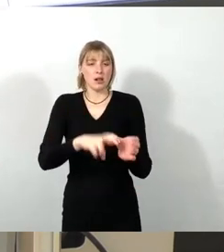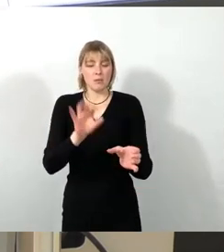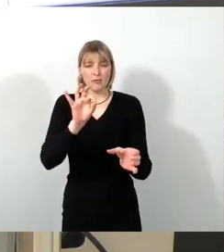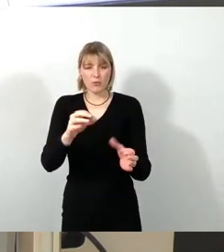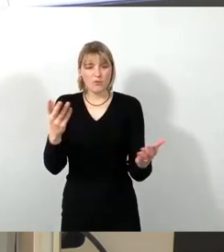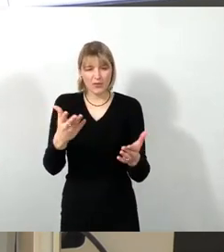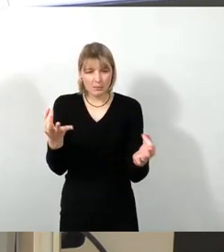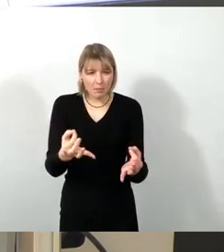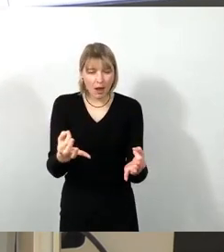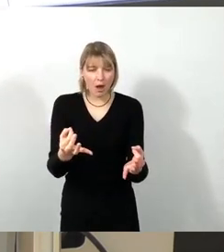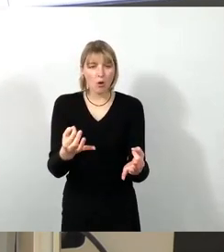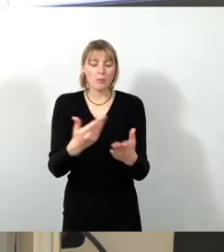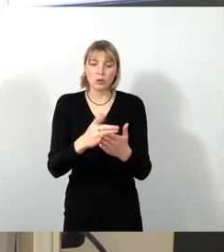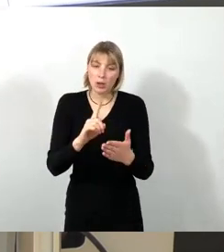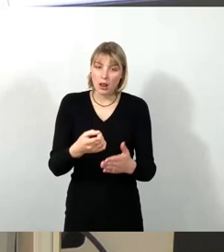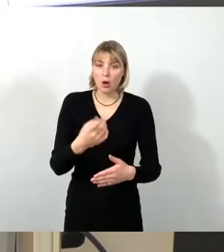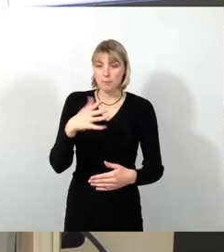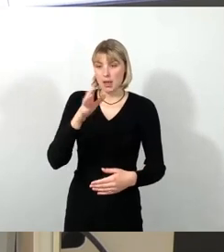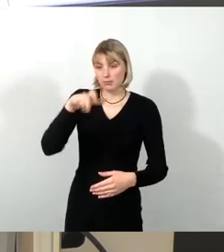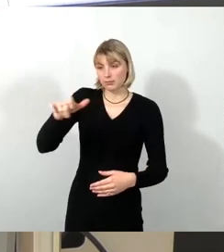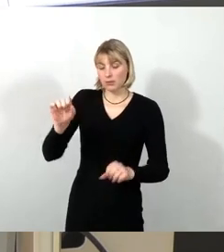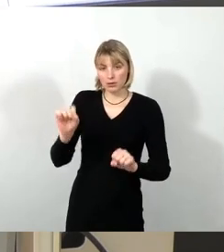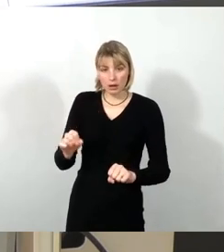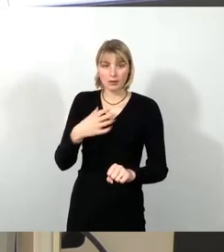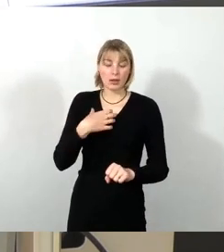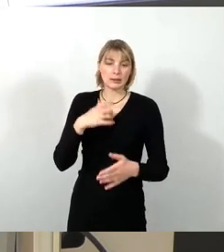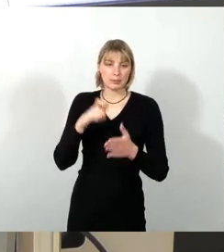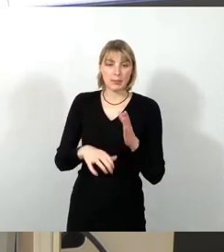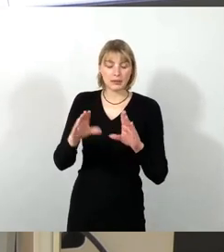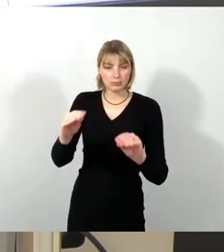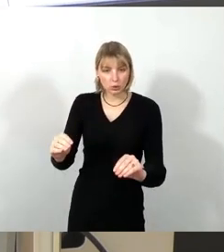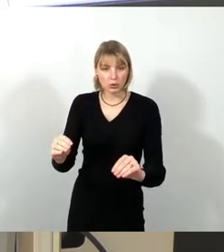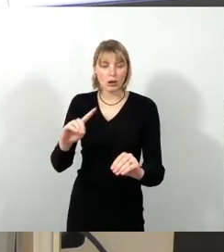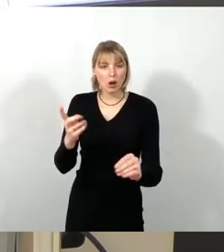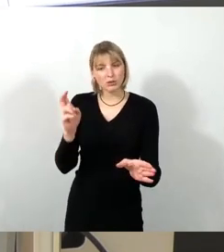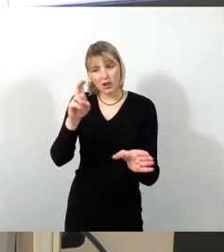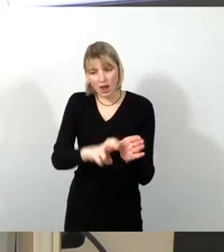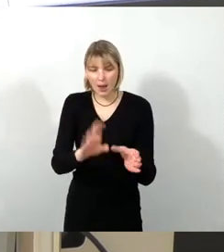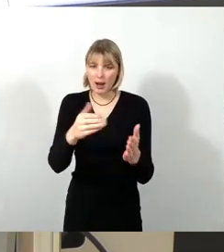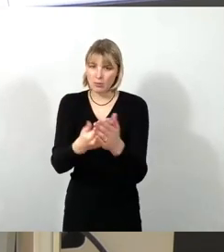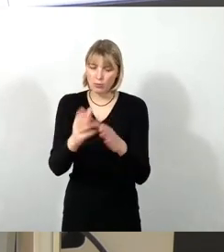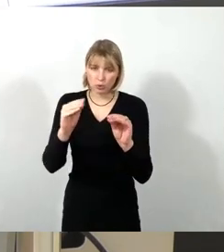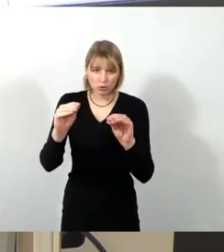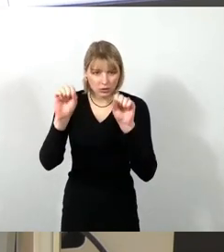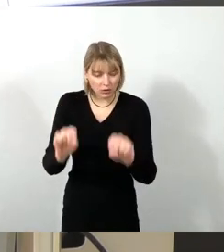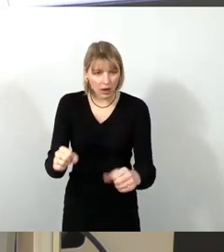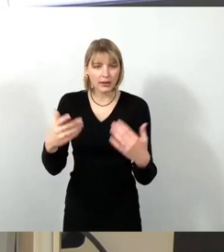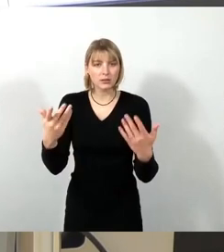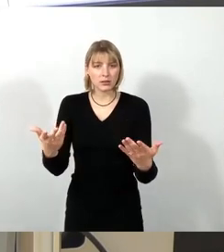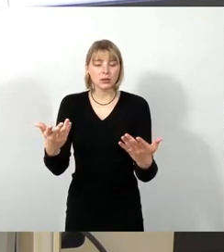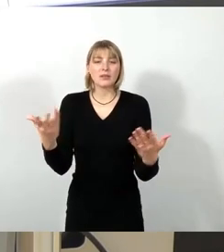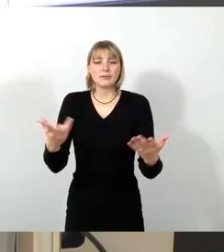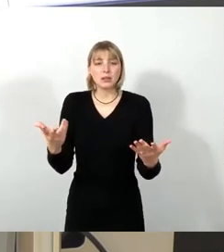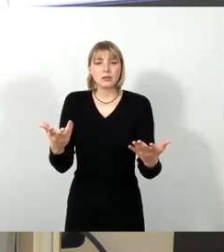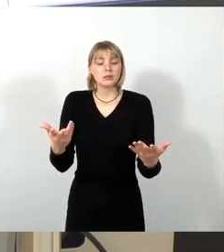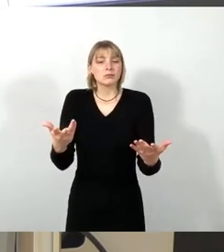dass mehr Menschen den Dresdenpass nutzen und die Angebote der Teilhabe aus dem Dresdenpass so nutzen können, ist daher begrüßenswert.